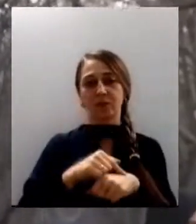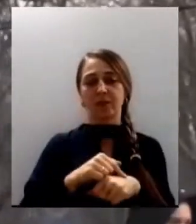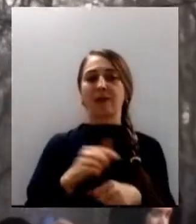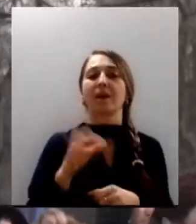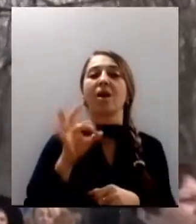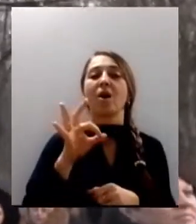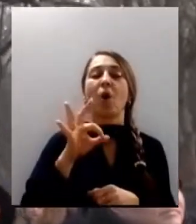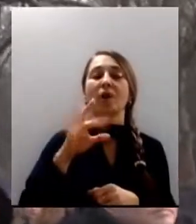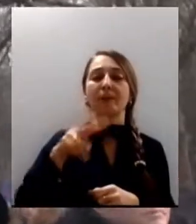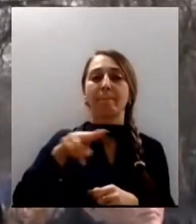Новини на Суспільному. Одеса.